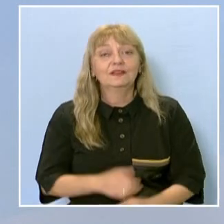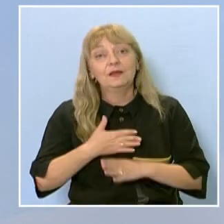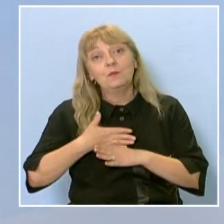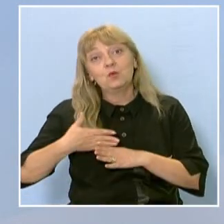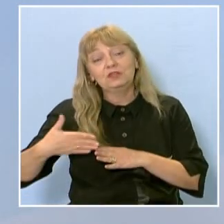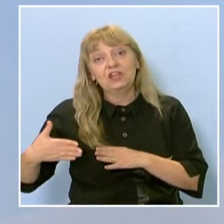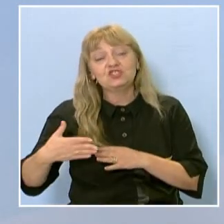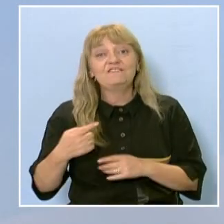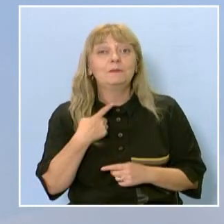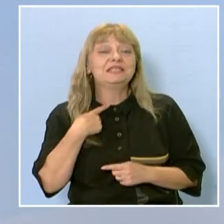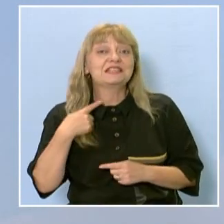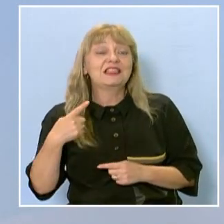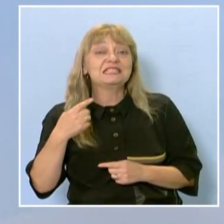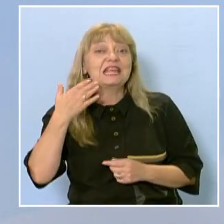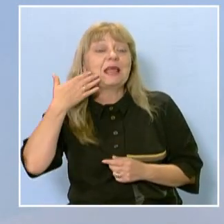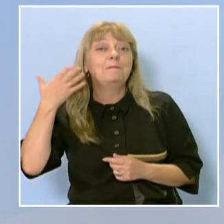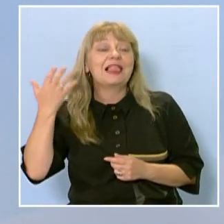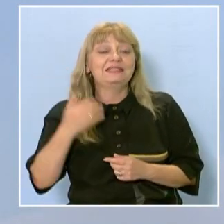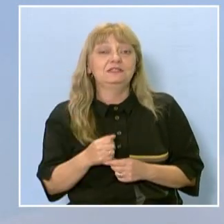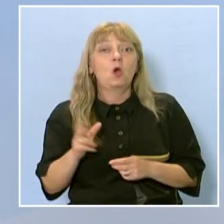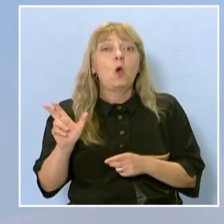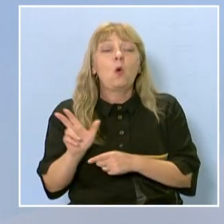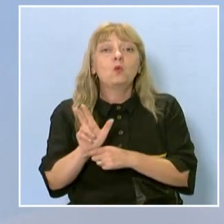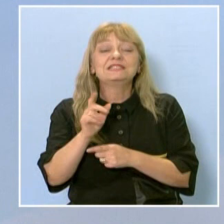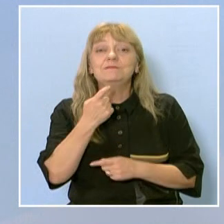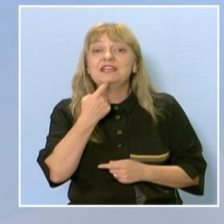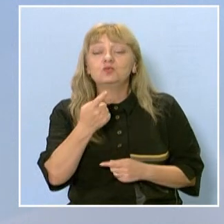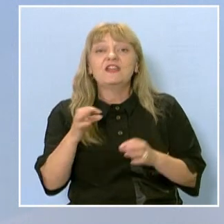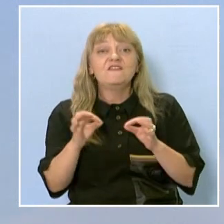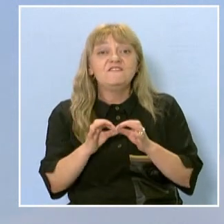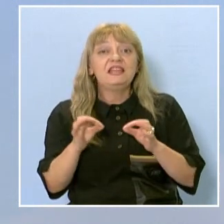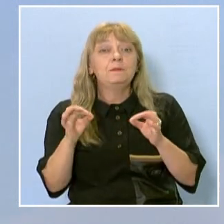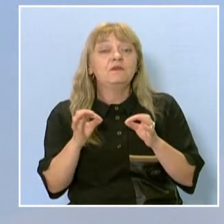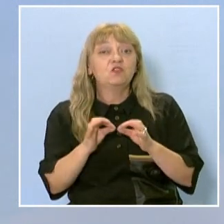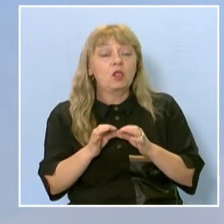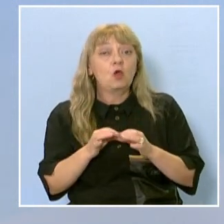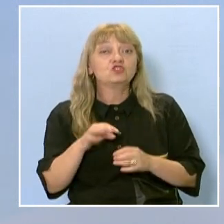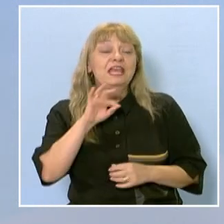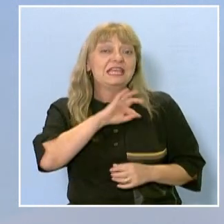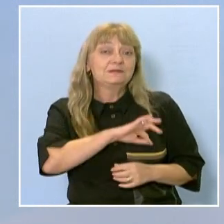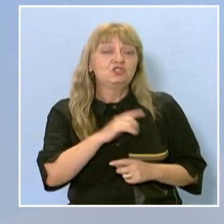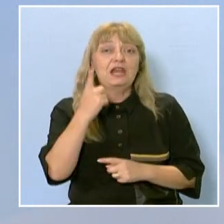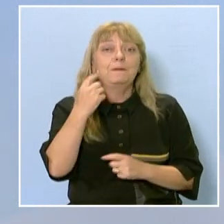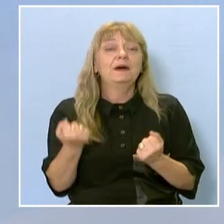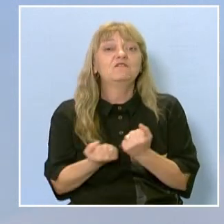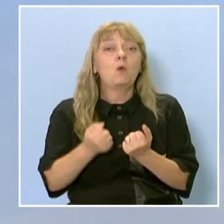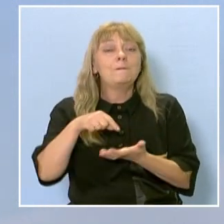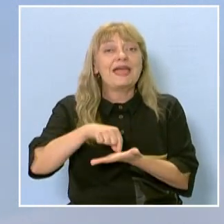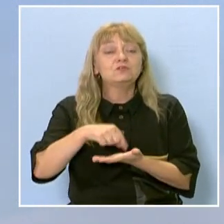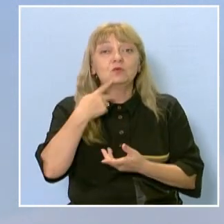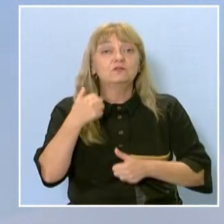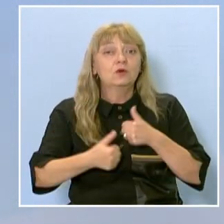Продължаваме с гласа на младите. 18-годишният Филип Фролошки спечели първо място в конкурса за